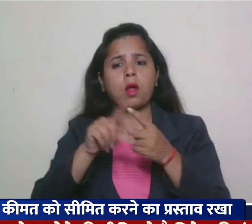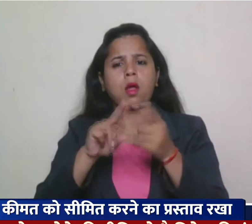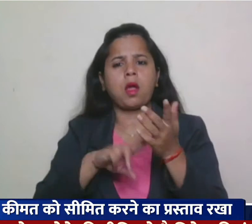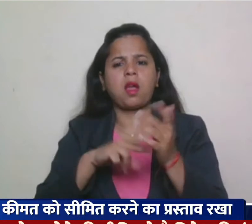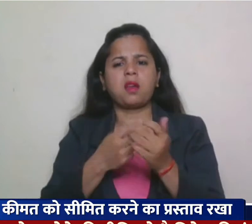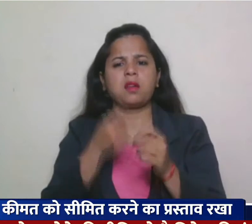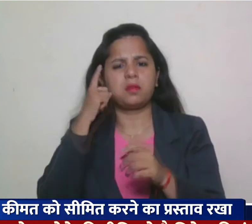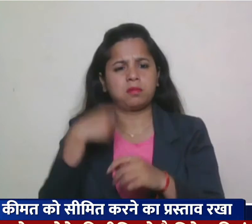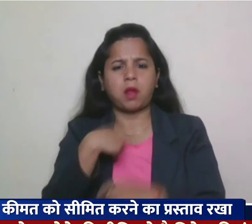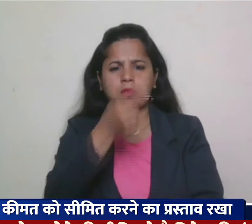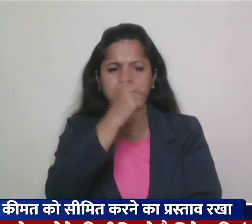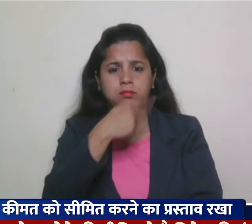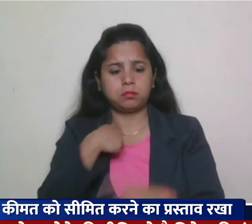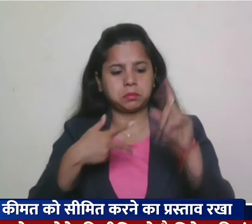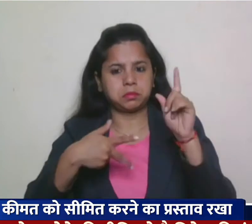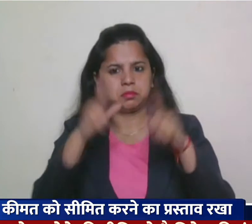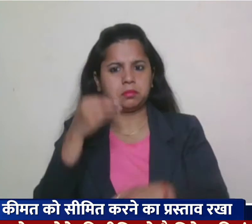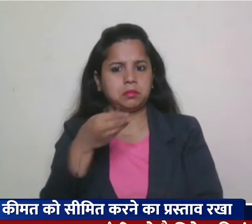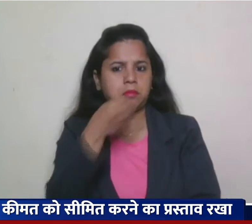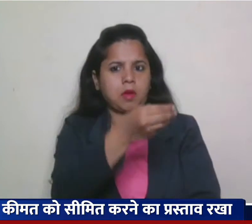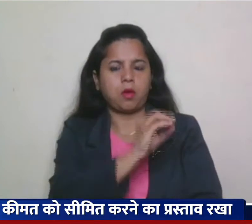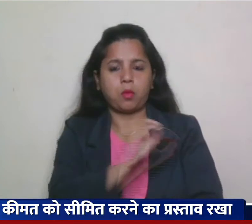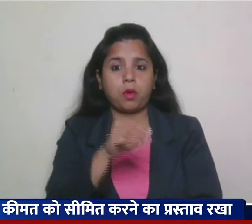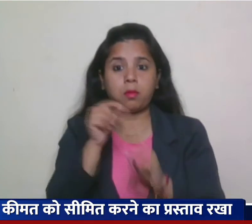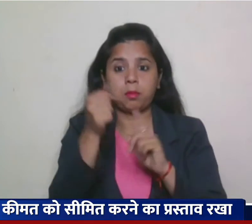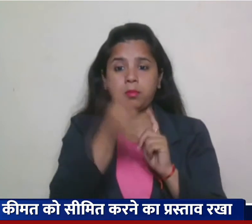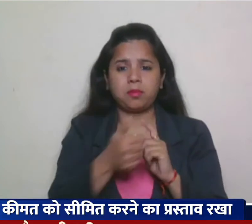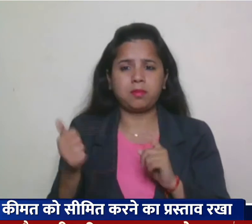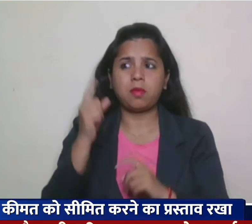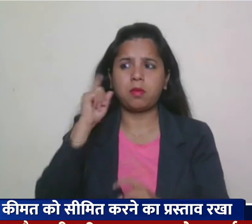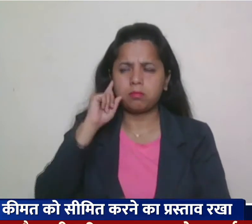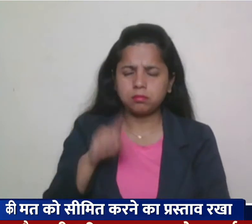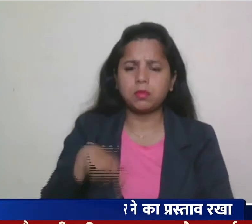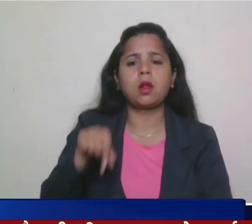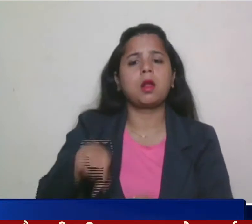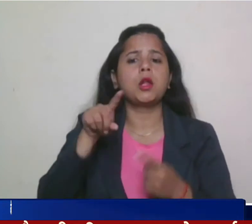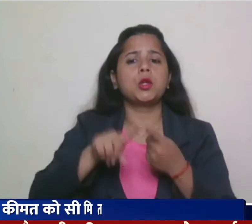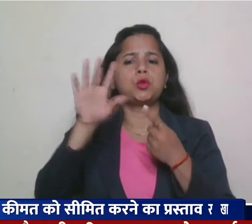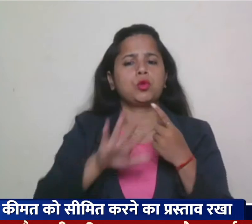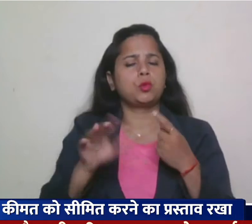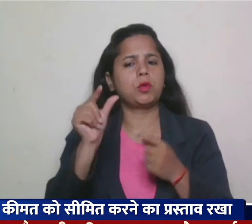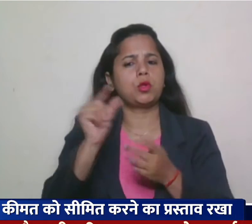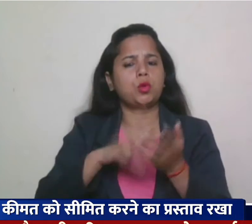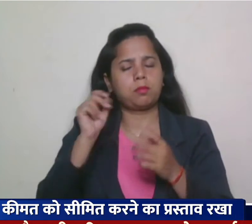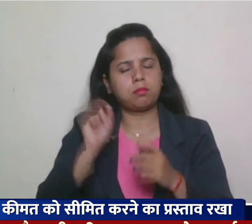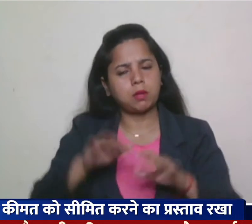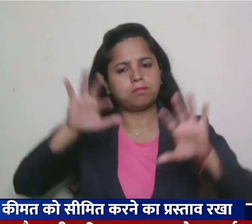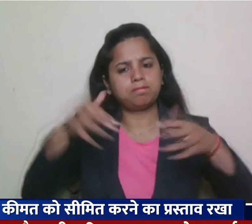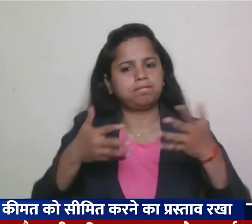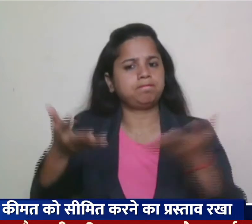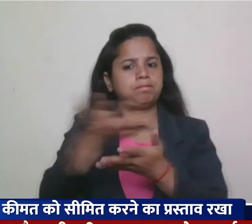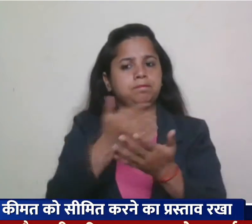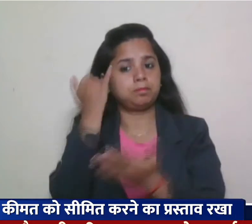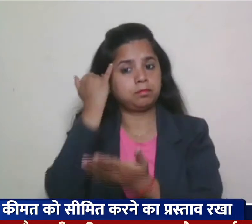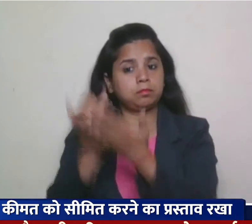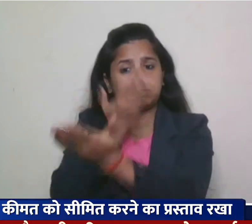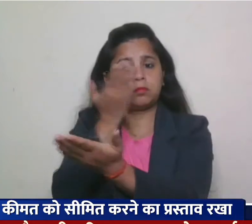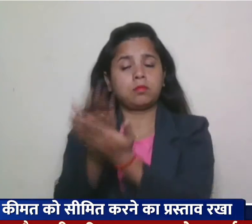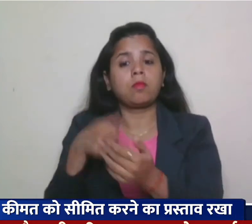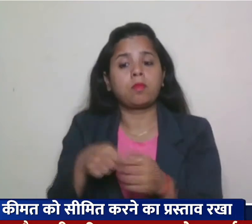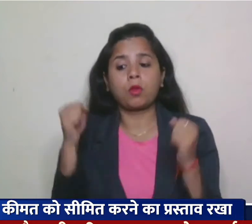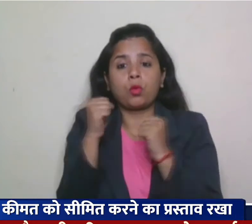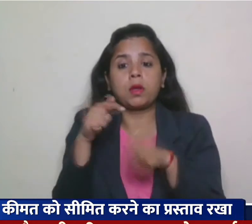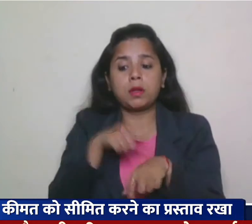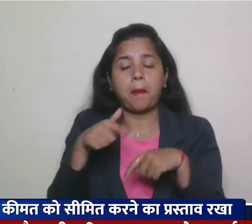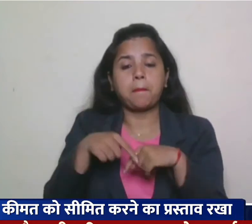धंकी दी थी पुतिन की धंकी के बावजूद यूरोपिय संख ने कदम उठाया इस प्रस्ताफ के बाद ठंट के महीने में यूरोपीय